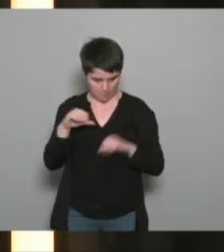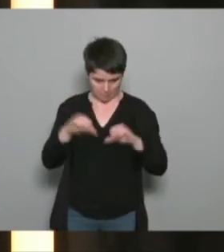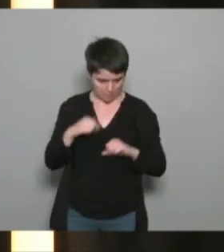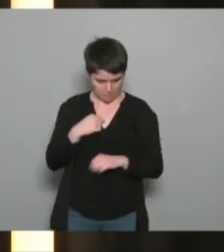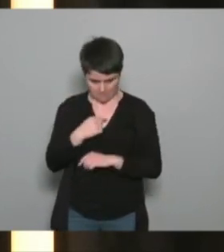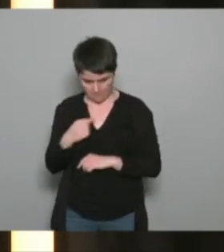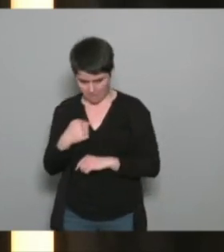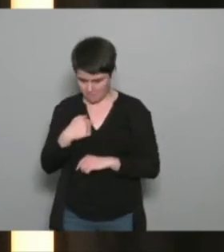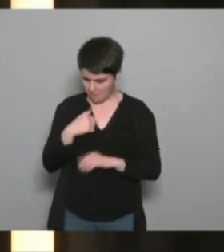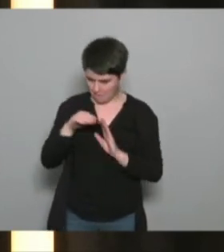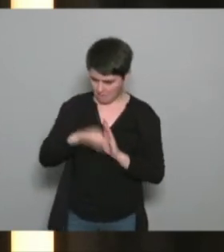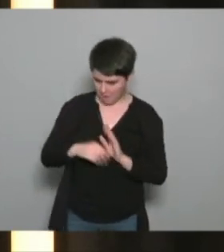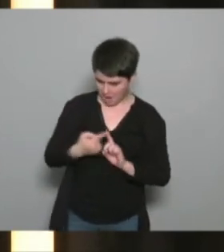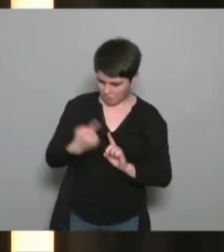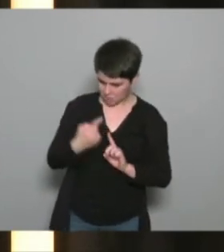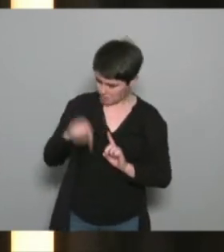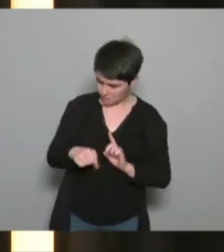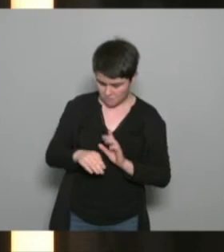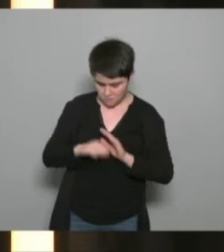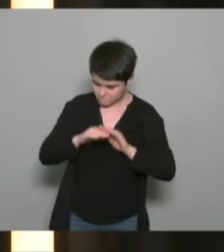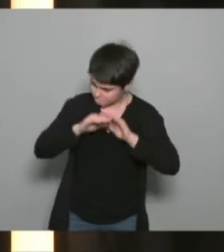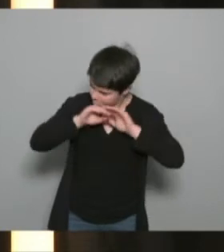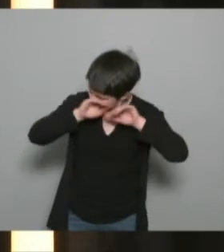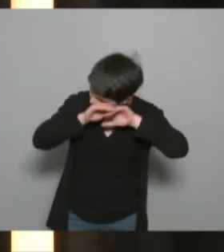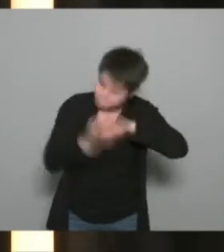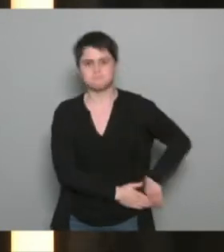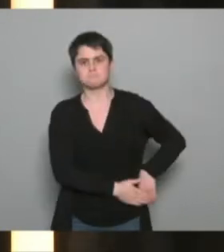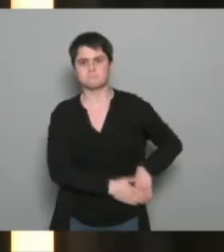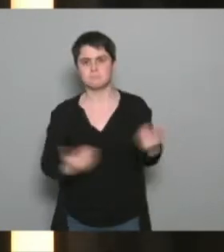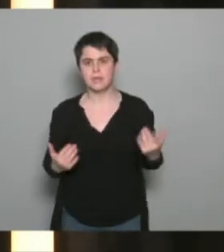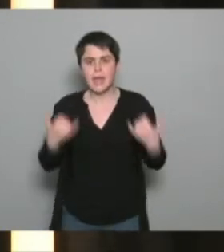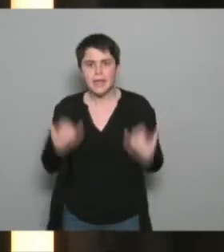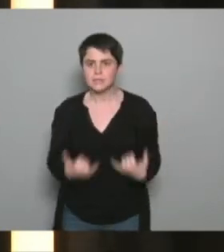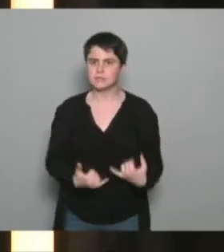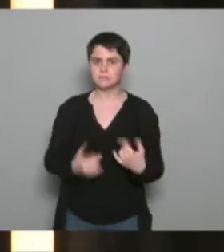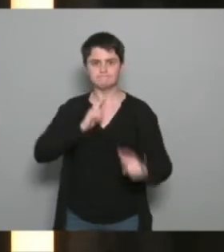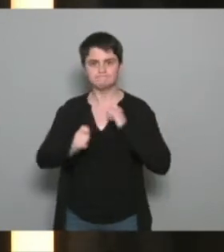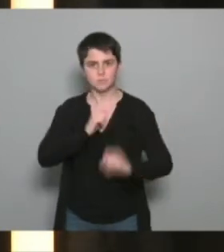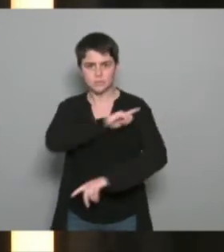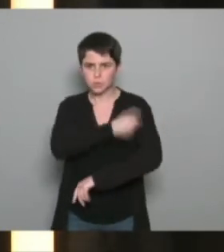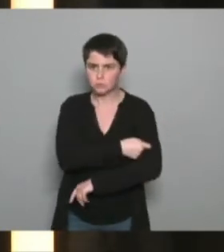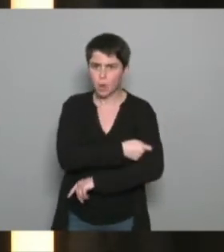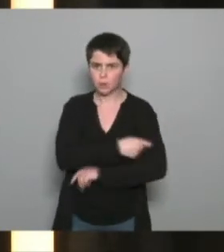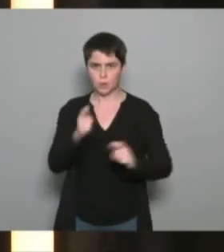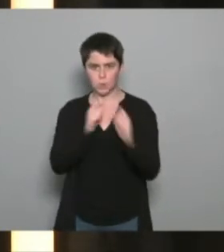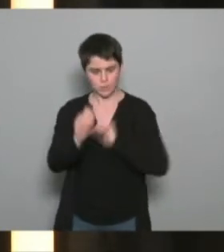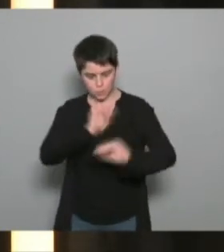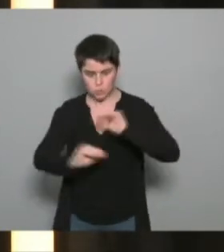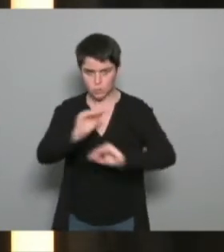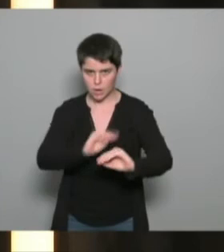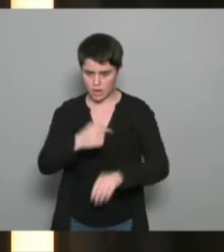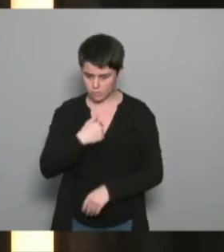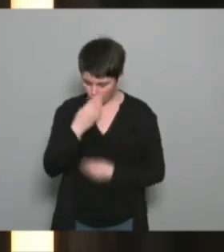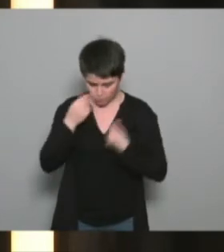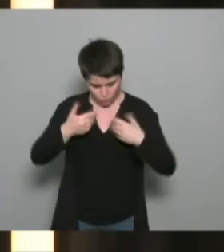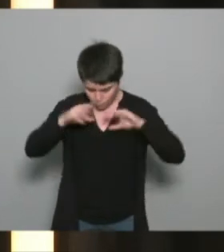je suis ici on parle beaucoup de sport de soins et je me sens légitime à être ici aujourd'hui mais il m fallu du